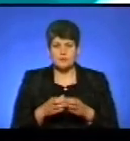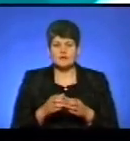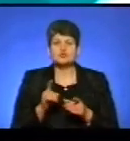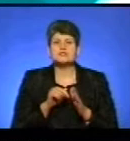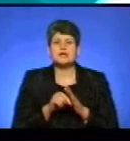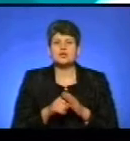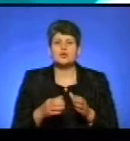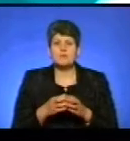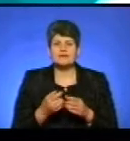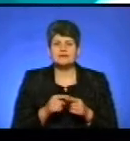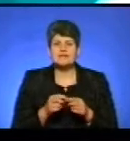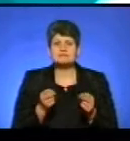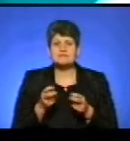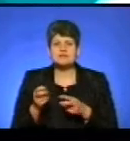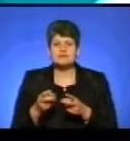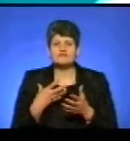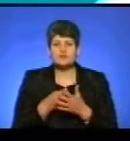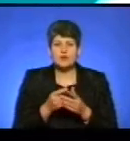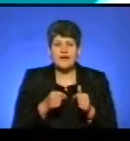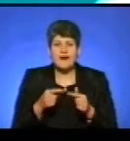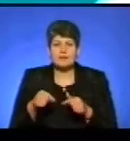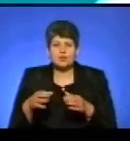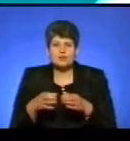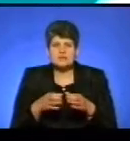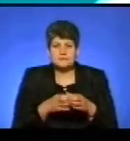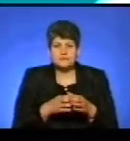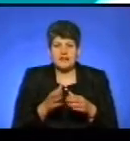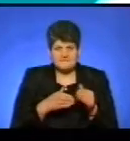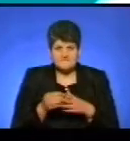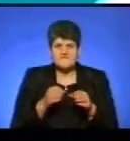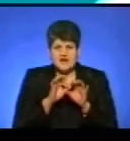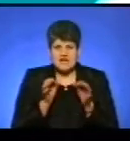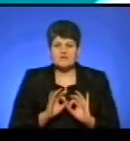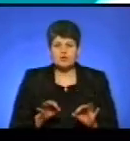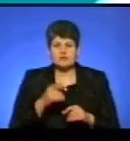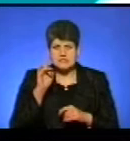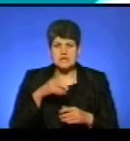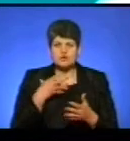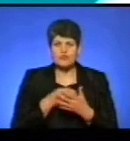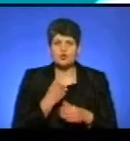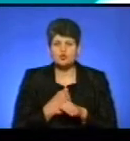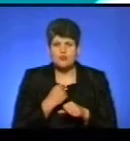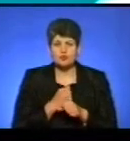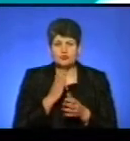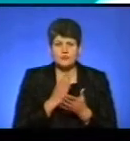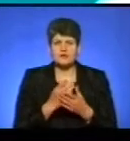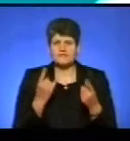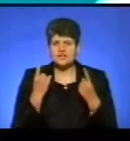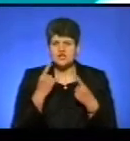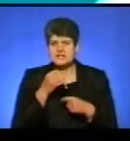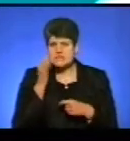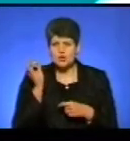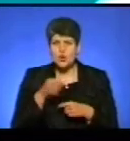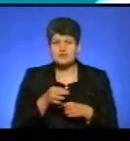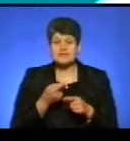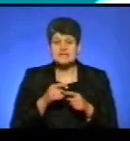значить команда? Це спеціалісти кожного у своїй гаузі, які кваліфіковані, які знають свою роботу, які мають безперечно величезний досвід.